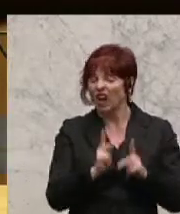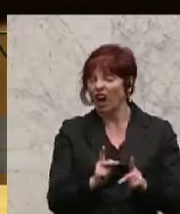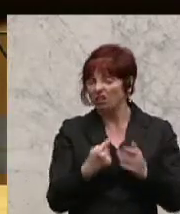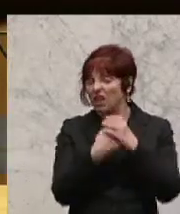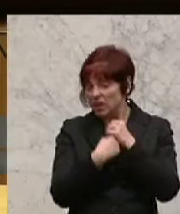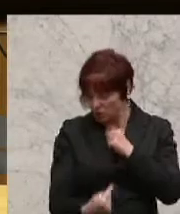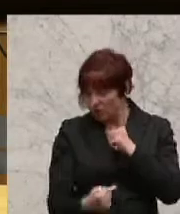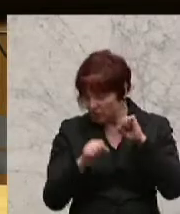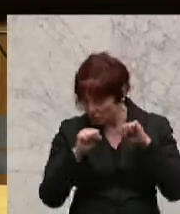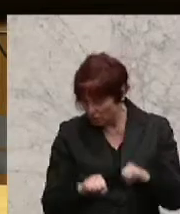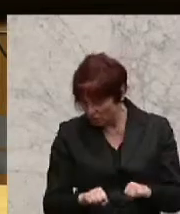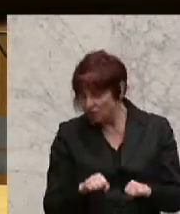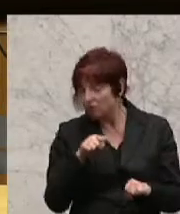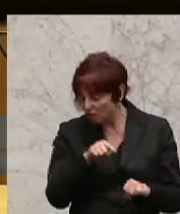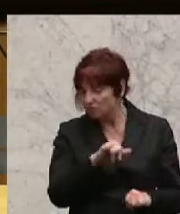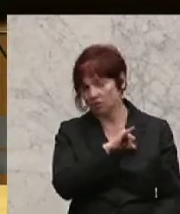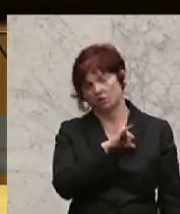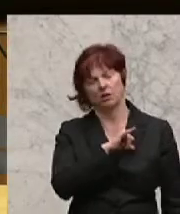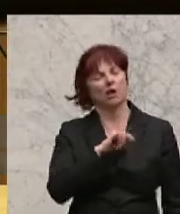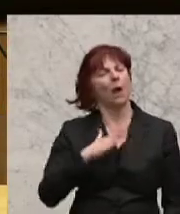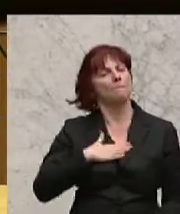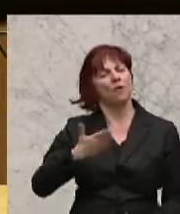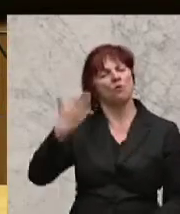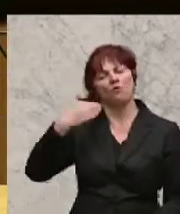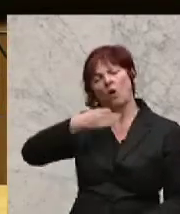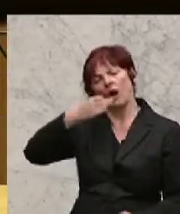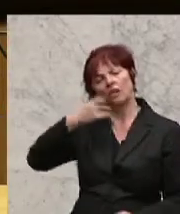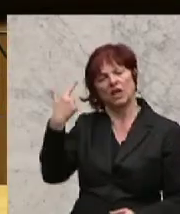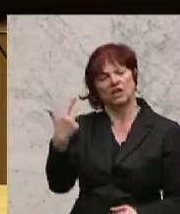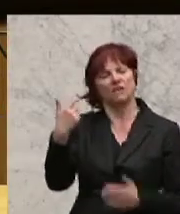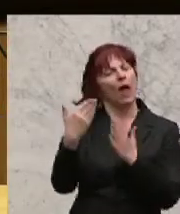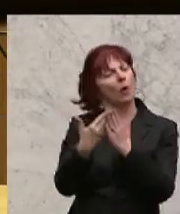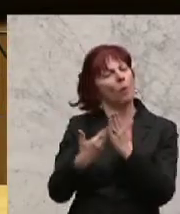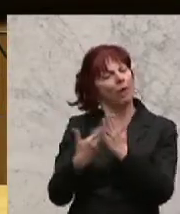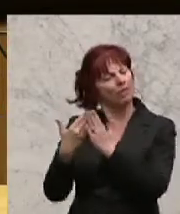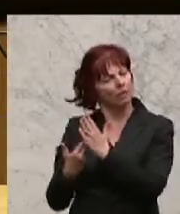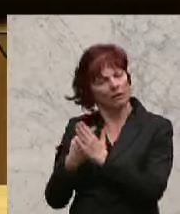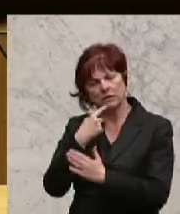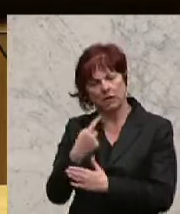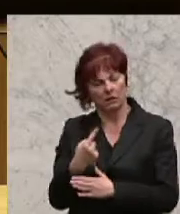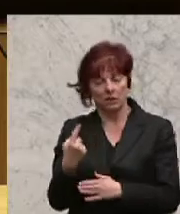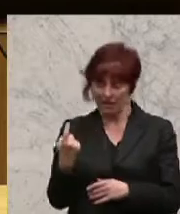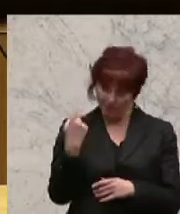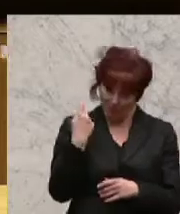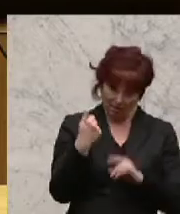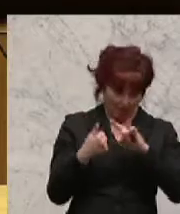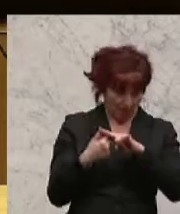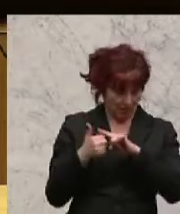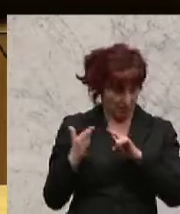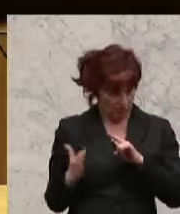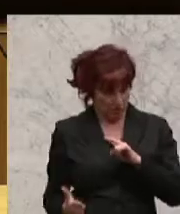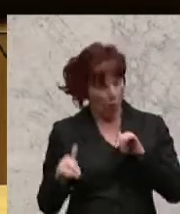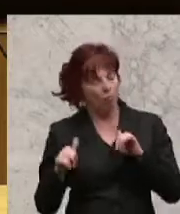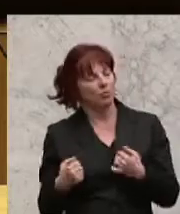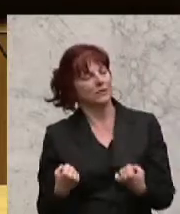Es wurden gerade zwei Argumente von meinen Vorrednern gebracht, die gemeint haben, einerseits es muss gewährleistet sein, dass